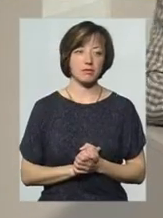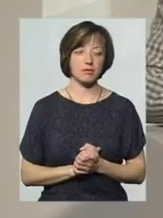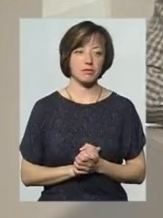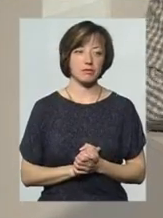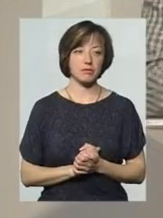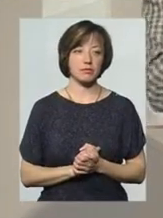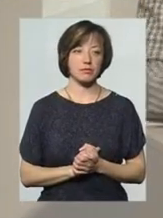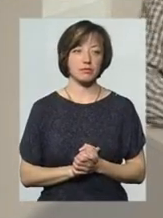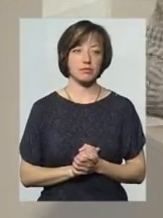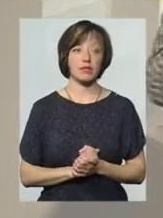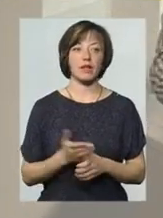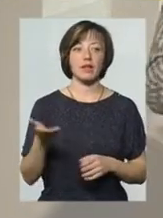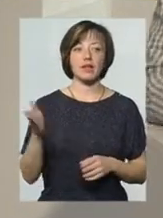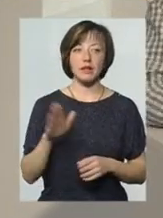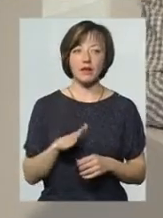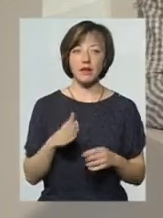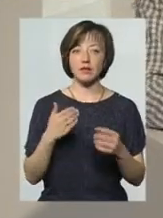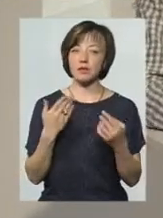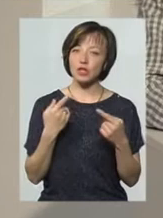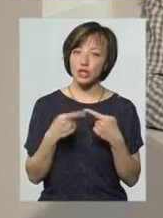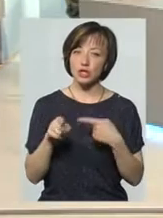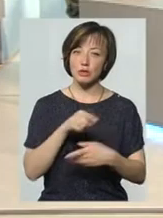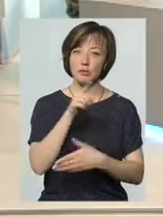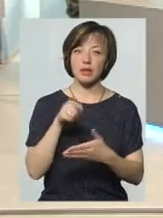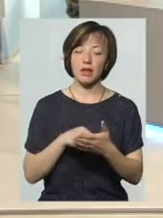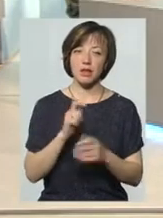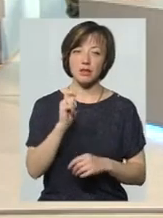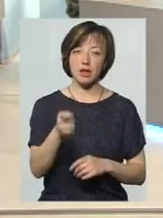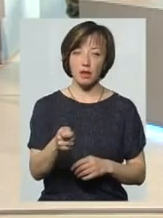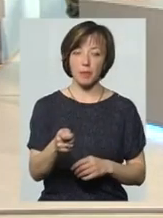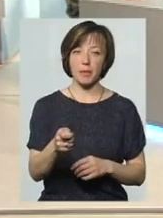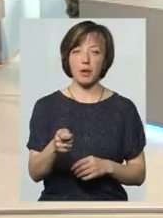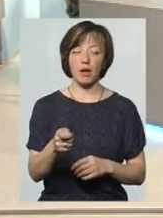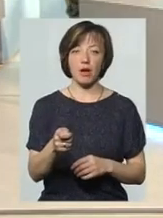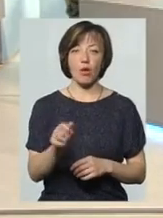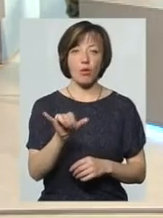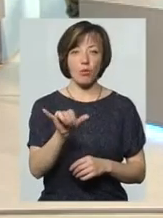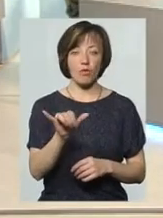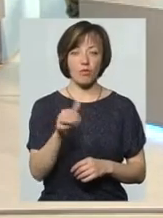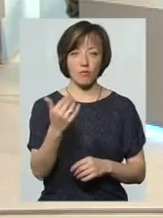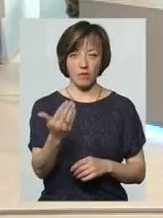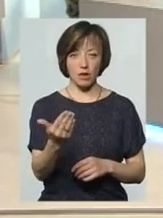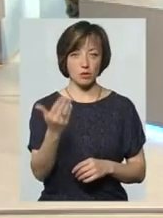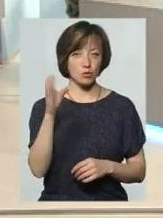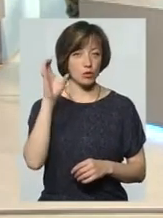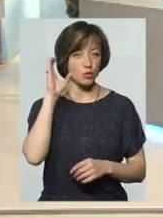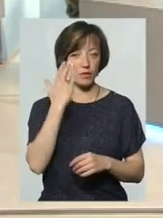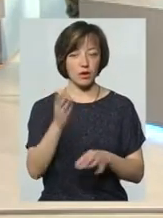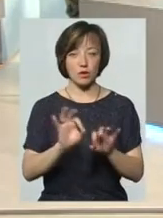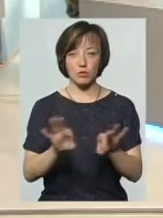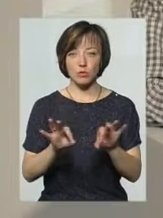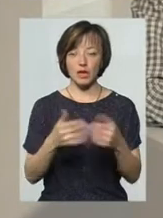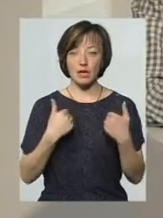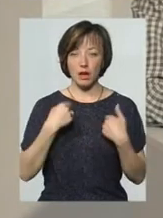давайте зараз інше питання задам, все ж таки. Вас послухав, ви так розповіли, але я